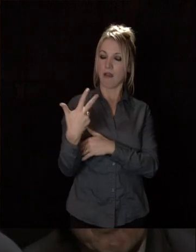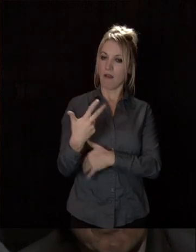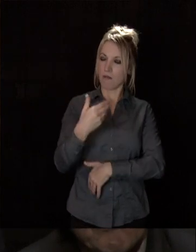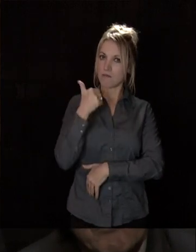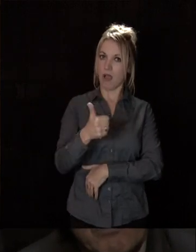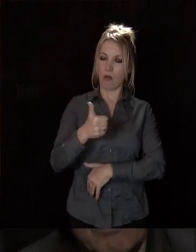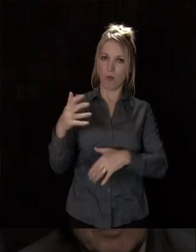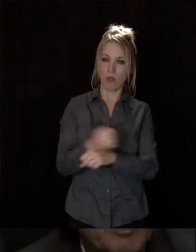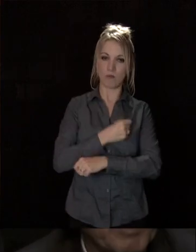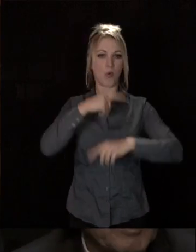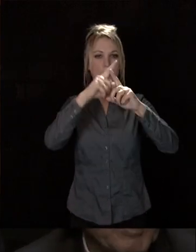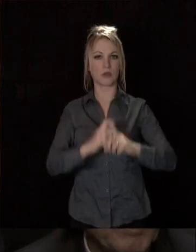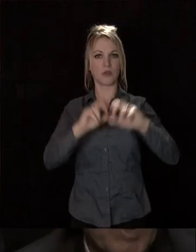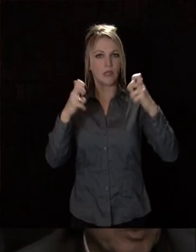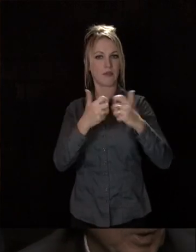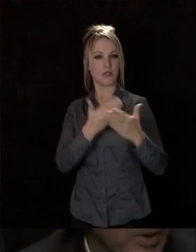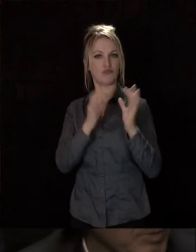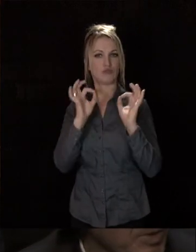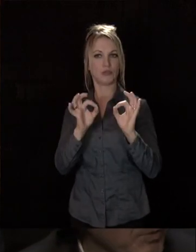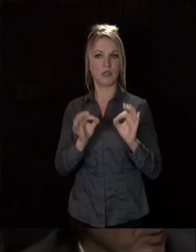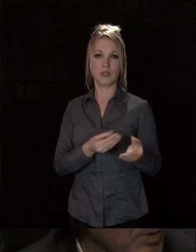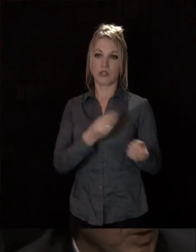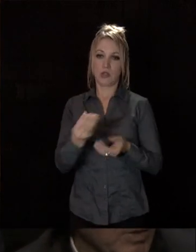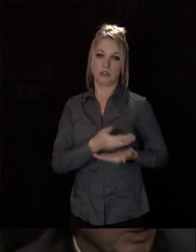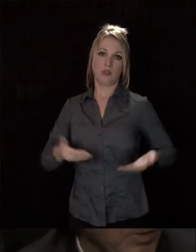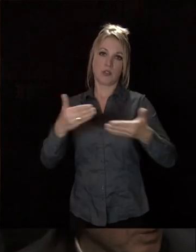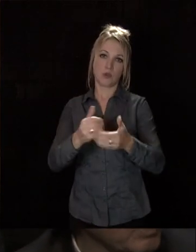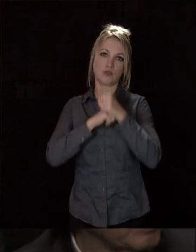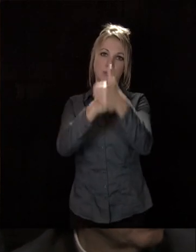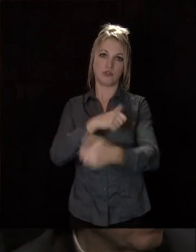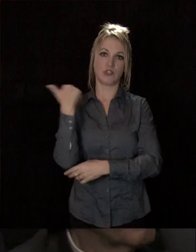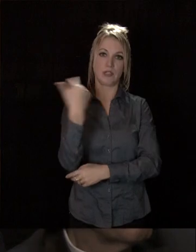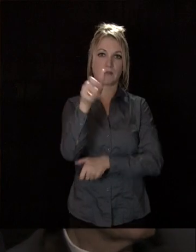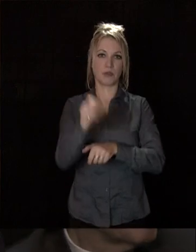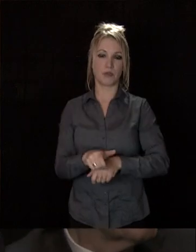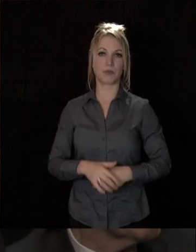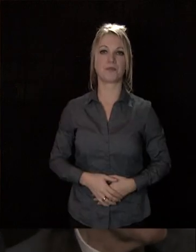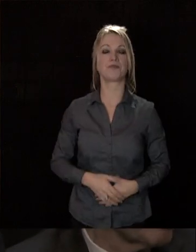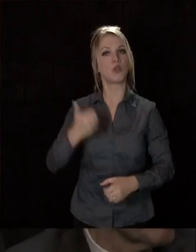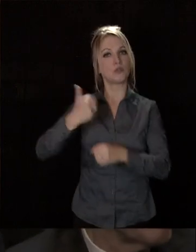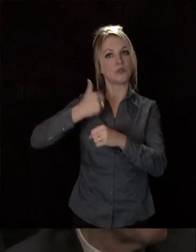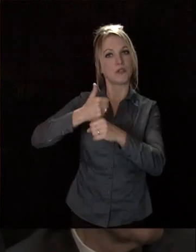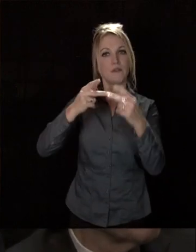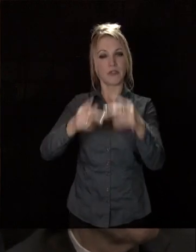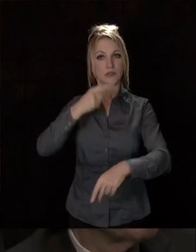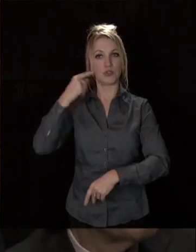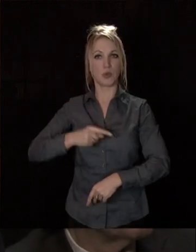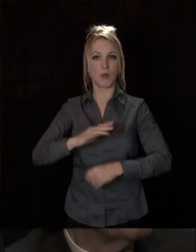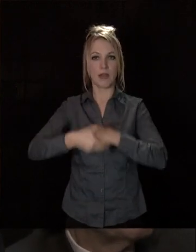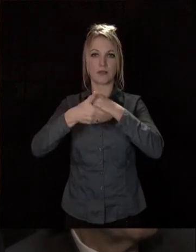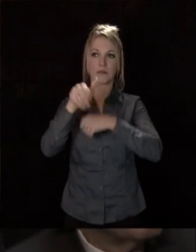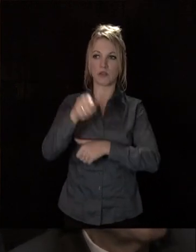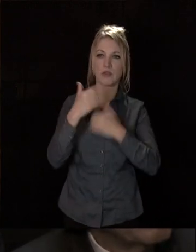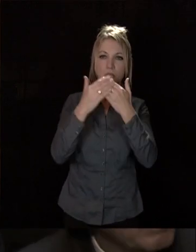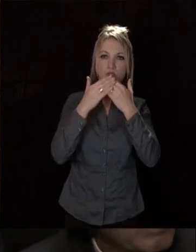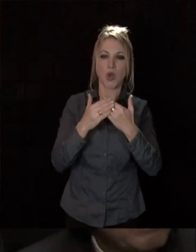calcul des tarifs, ce qui permet de tenir compte de la situation de chaque usager. Tous les ans, la ville soutient les étudiants modestes